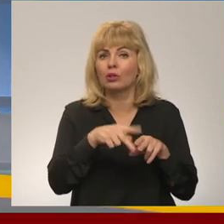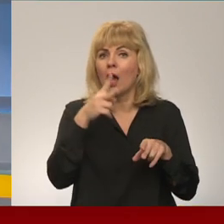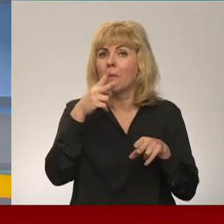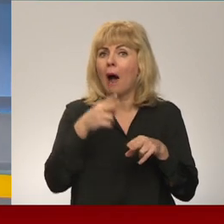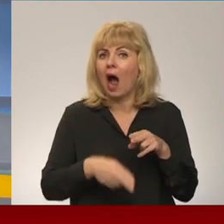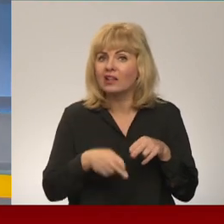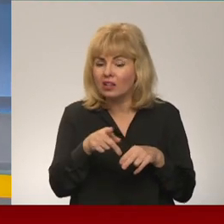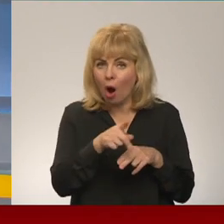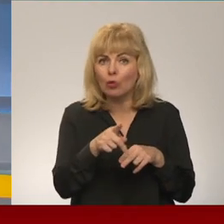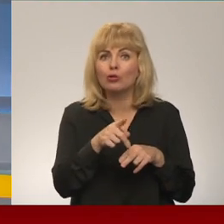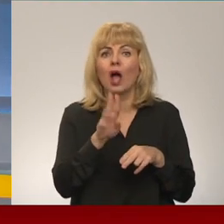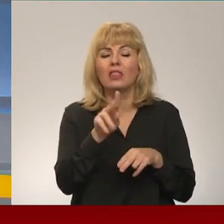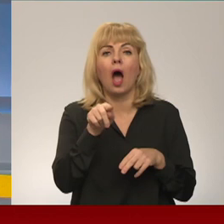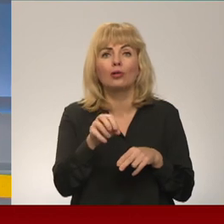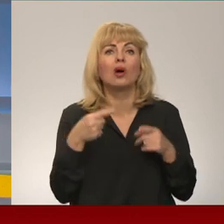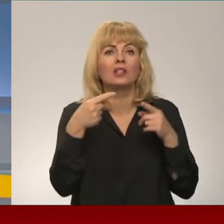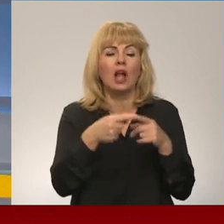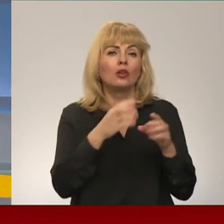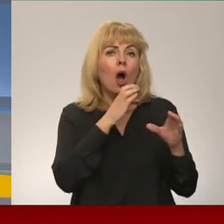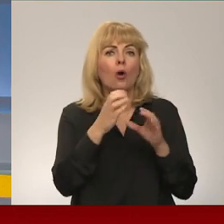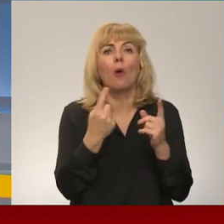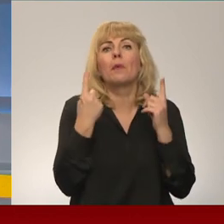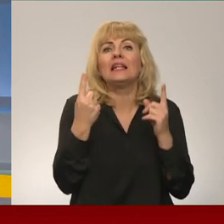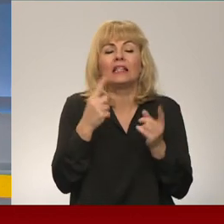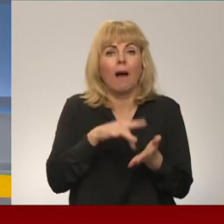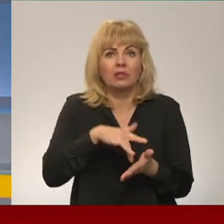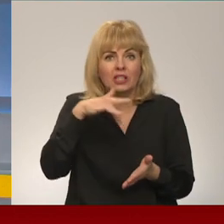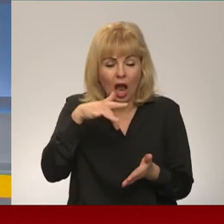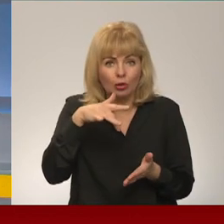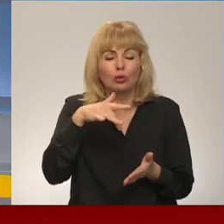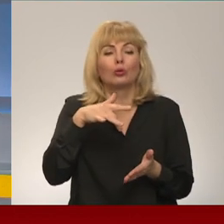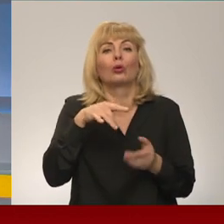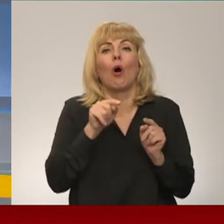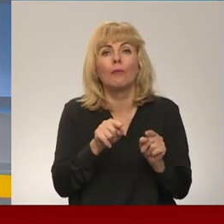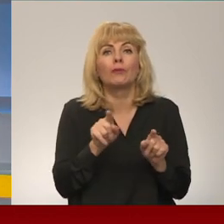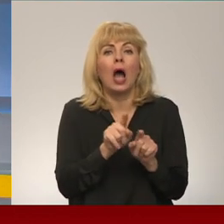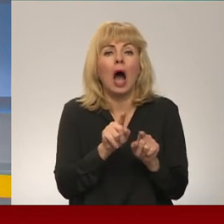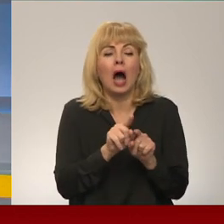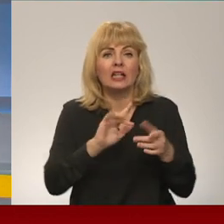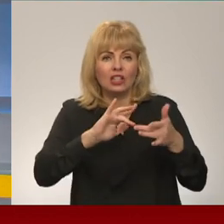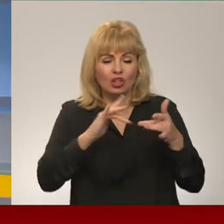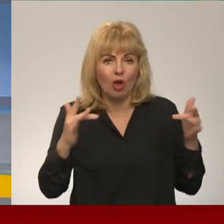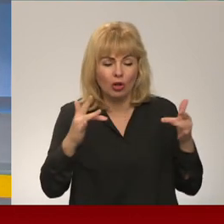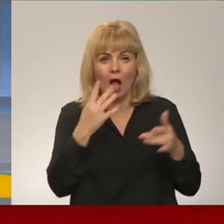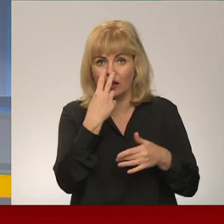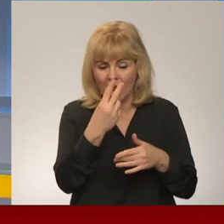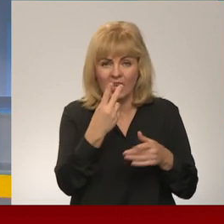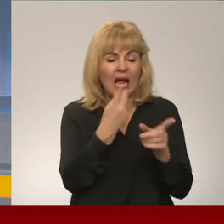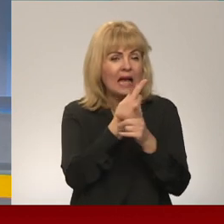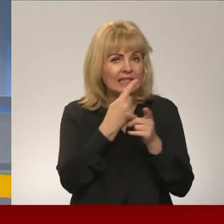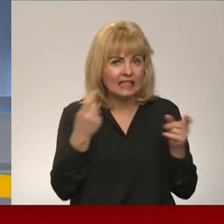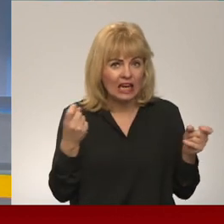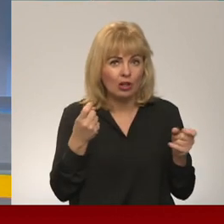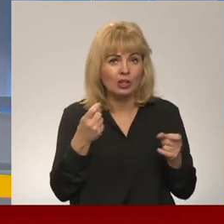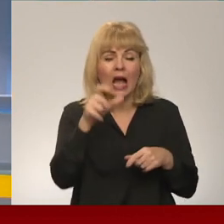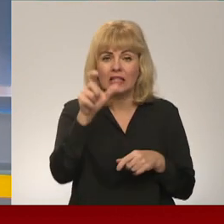NATO strateģiskās komunikācijas izcilības centrā un, starp citu, arī sociālajos tīklos ir atrodama ziņas par to, ka cilvēkiem ir